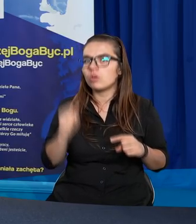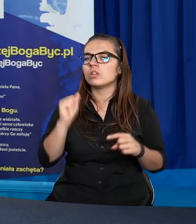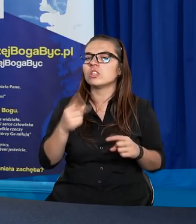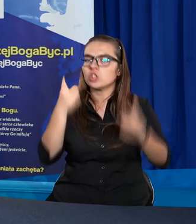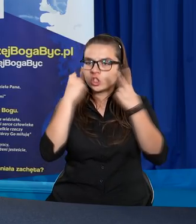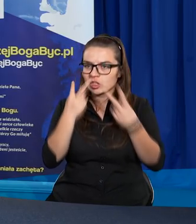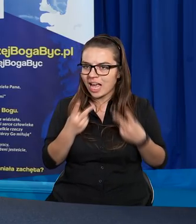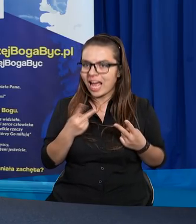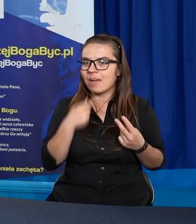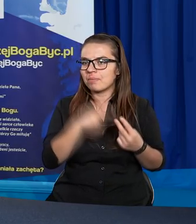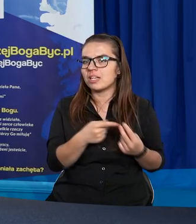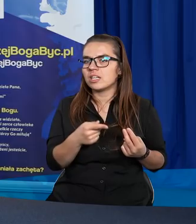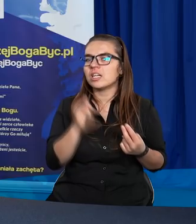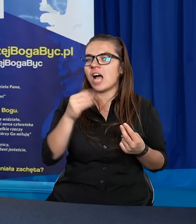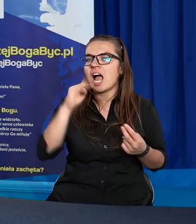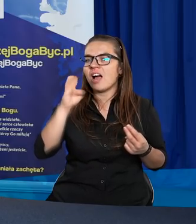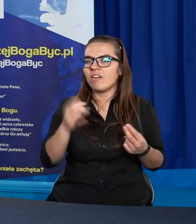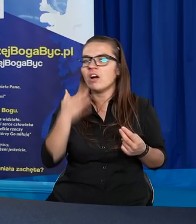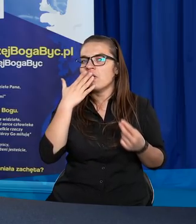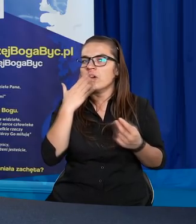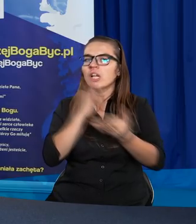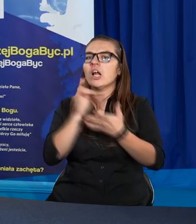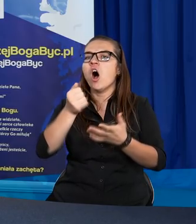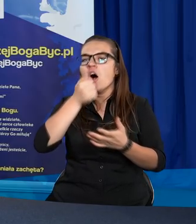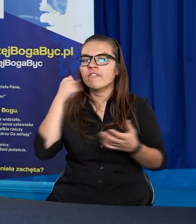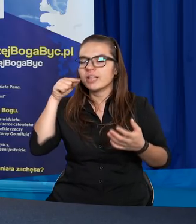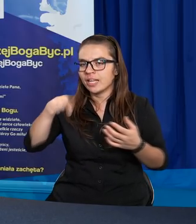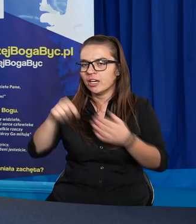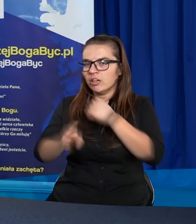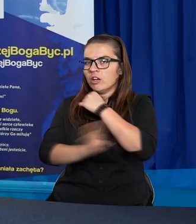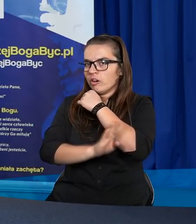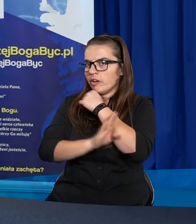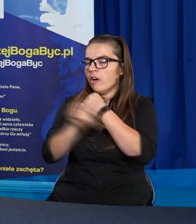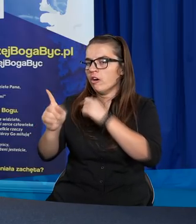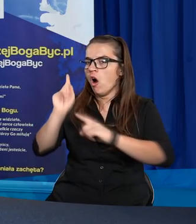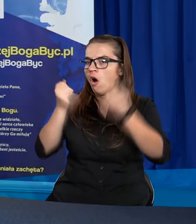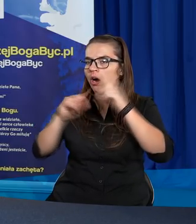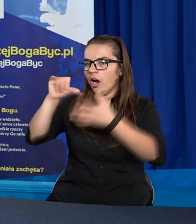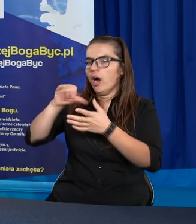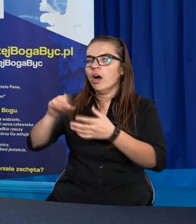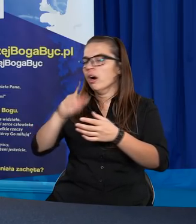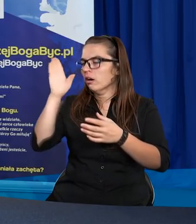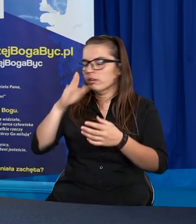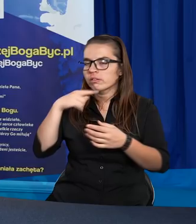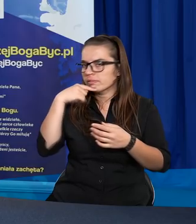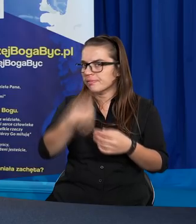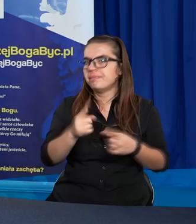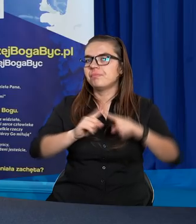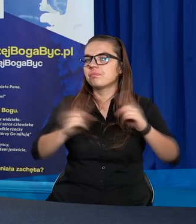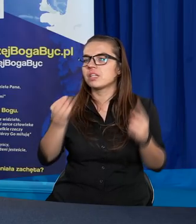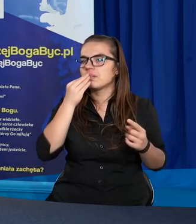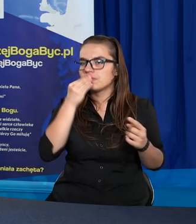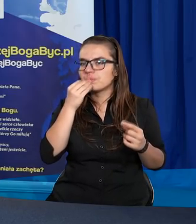czytamy, jak Ewa mówi, tylko o owocu drzewa, który jest w środku ogrodu, rzekł Bóg, nie wolno z niego